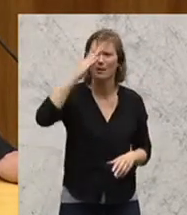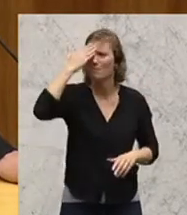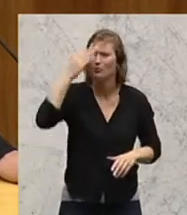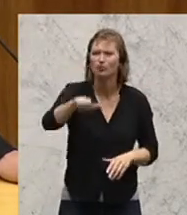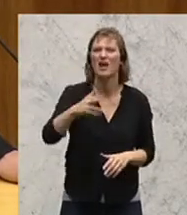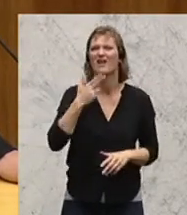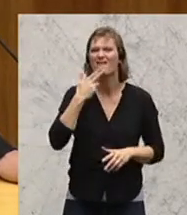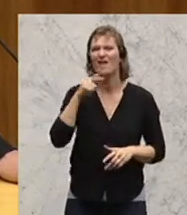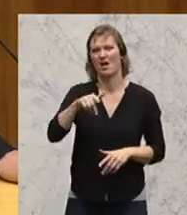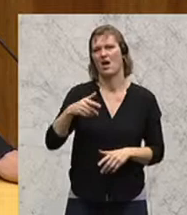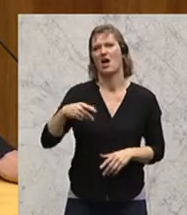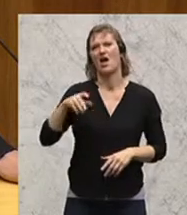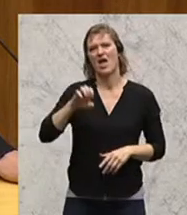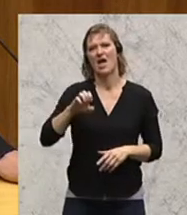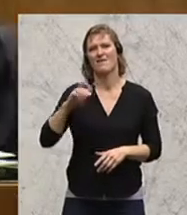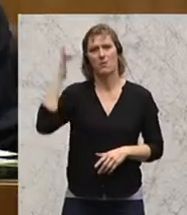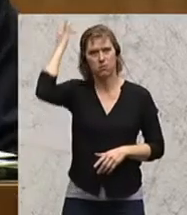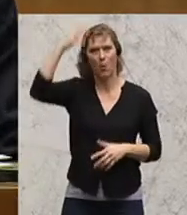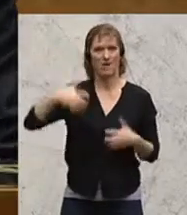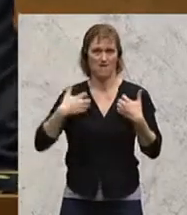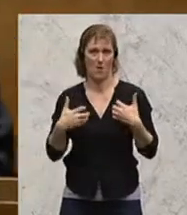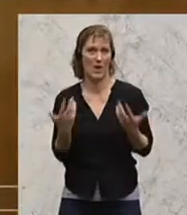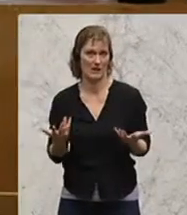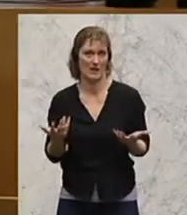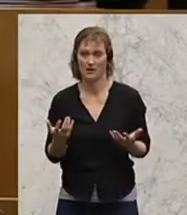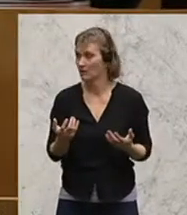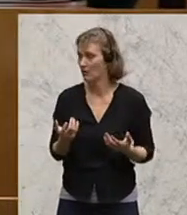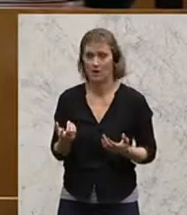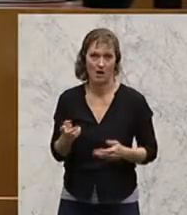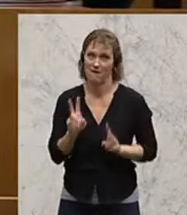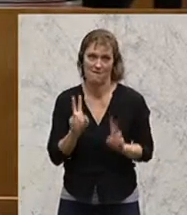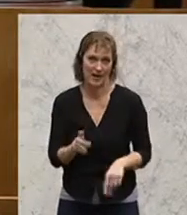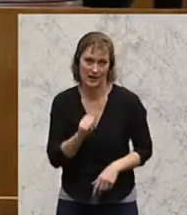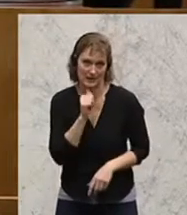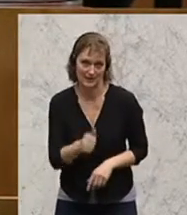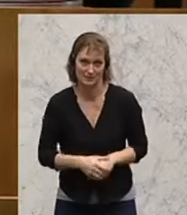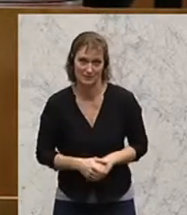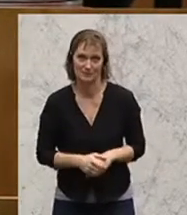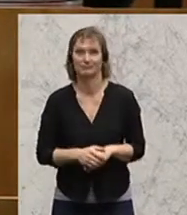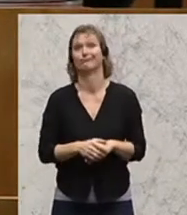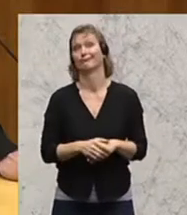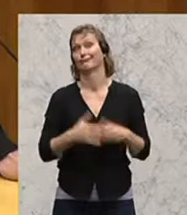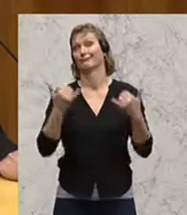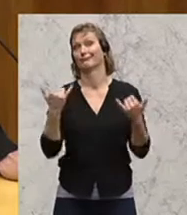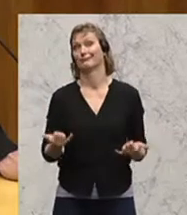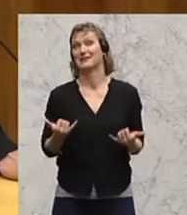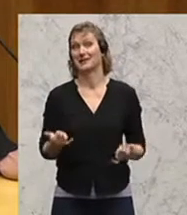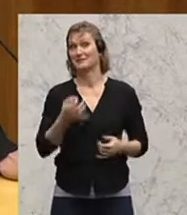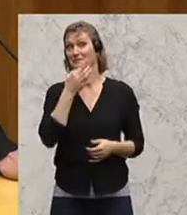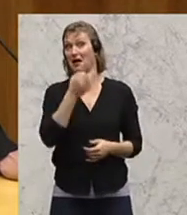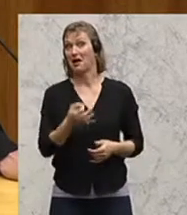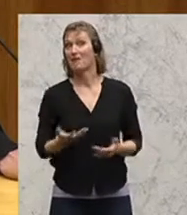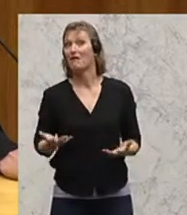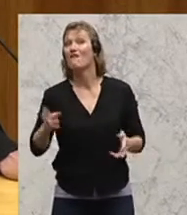Was glaubst du, wie sich der Erwin Bröll darüber freuen wird? So war es auch nicht. Und jetzt stellt sich die Frage,